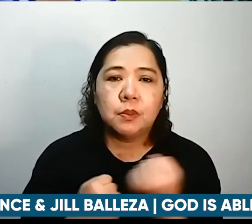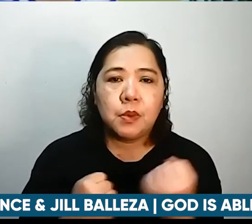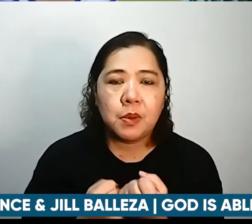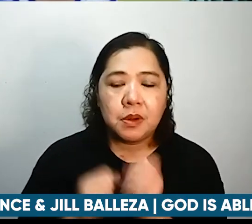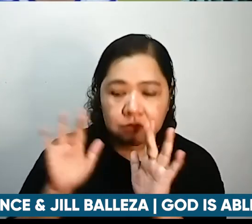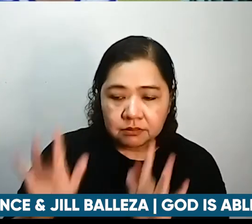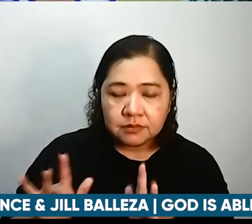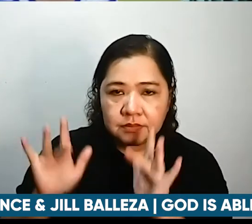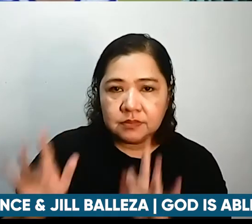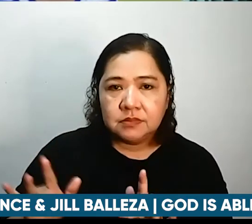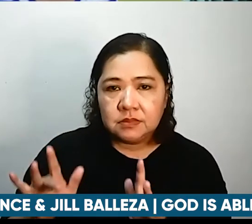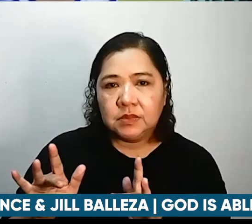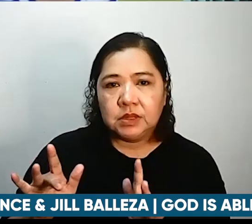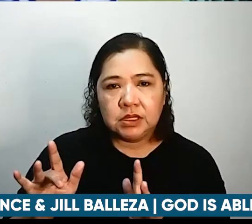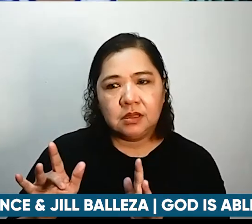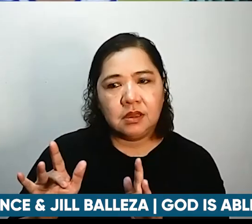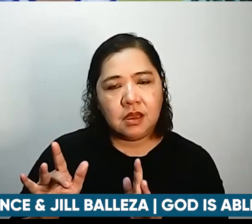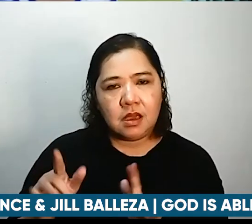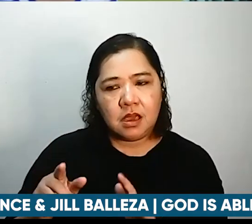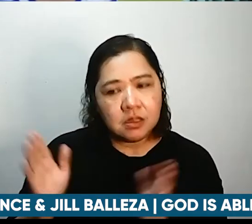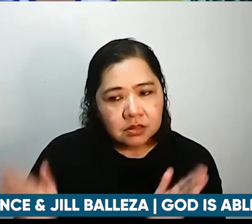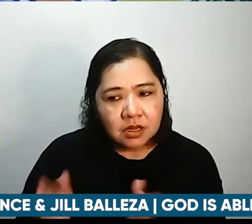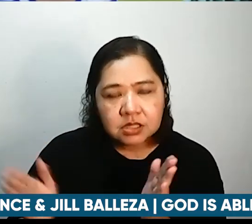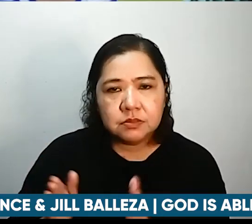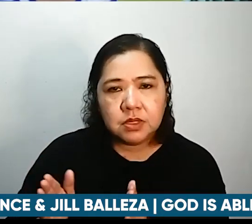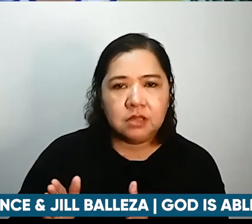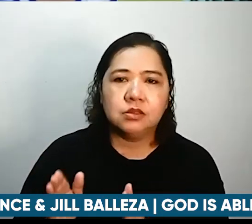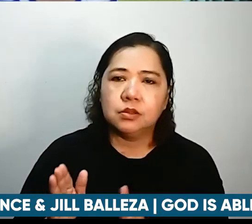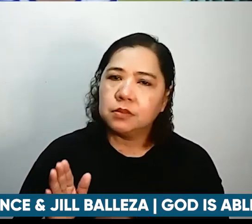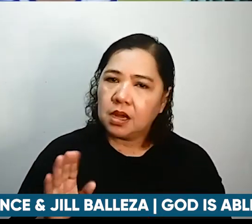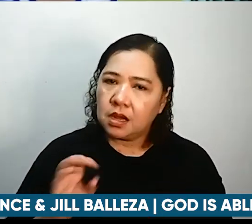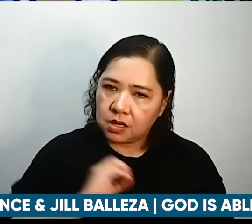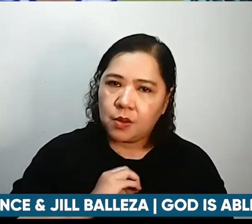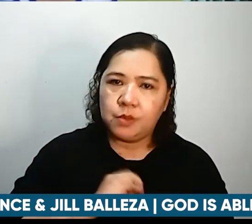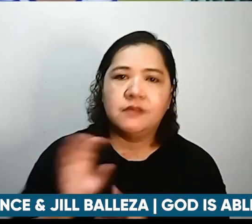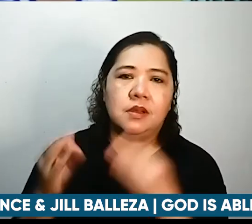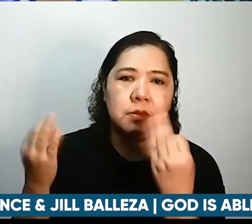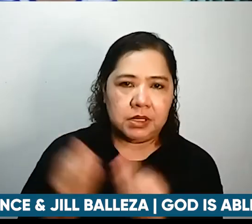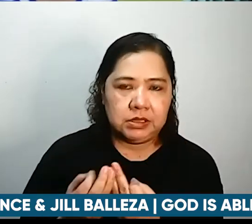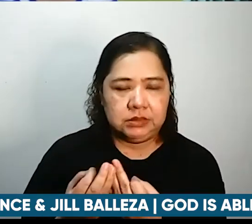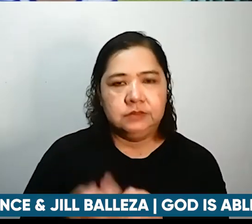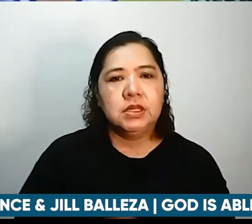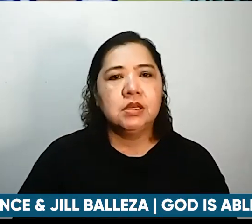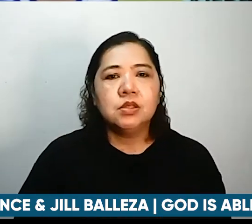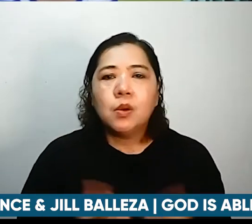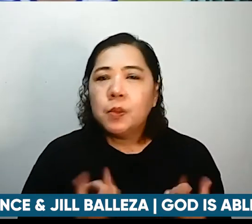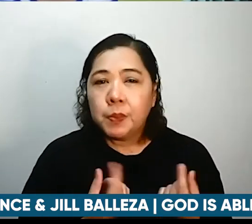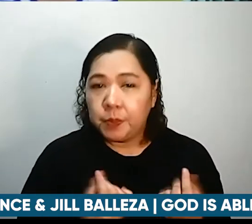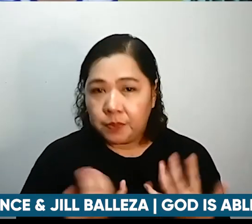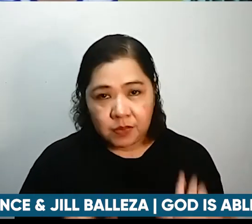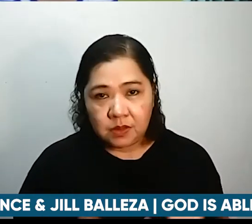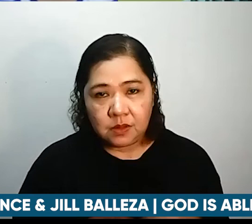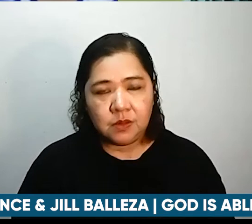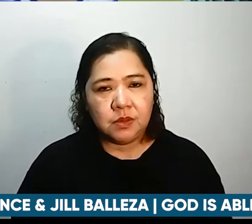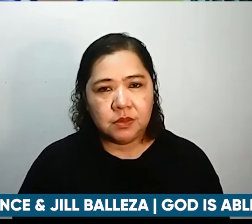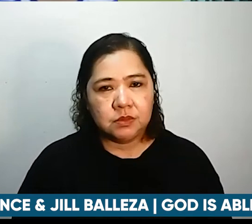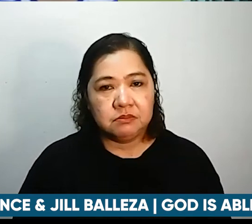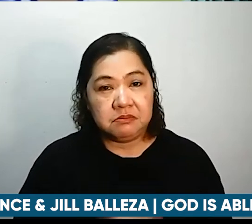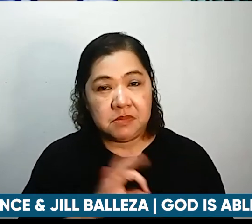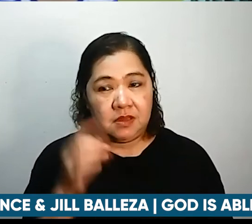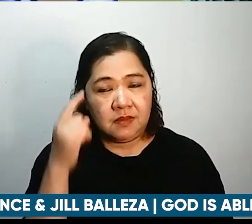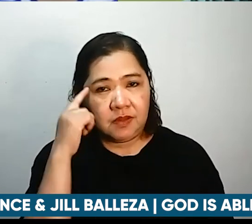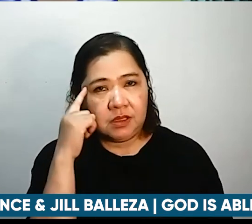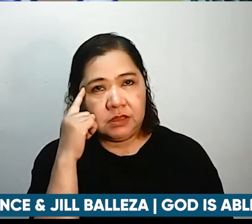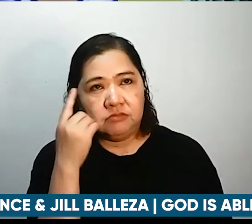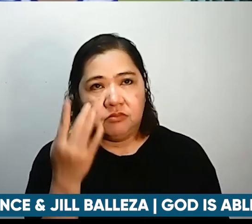magdating sa ating mga mahal sa buhay kaya anong pwede natin gawin ngayon kung sa tingin mo ay hindi mo